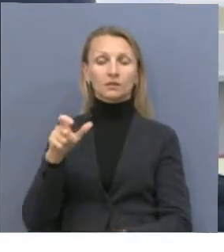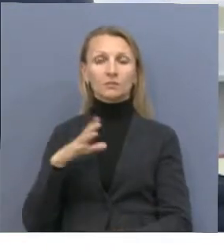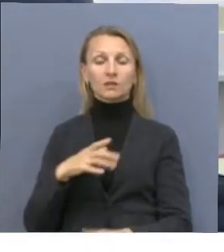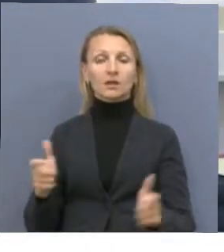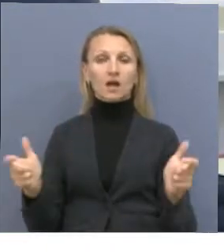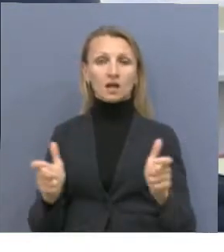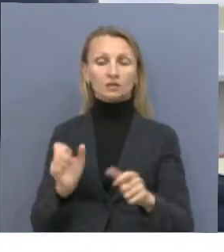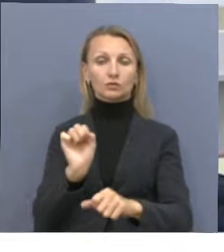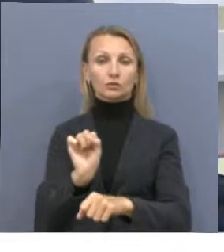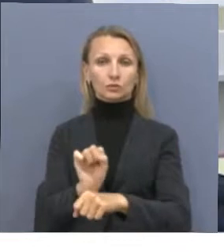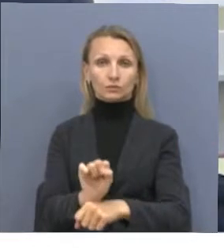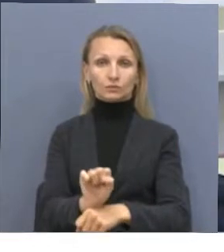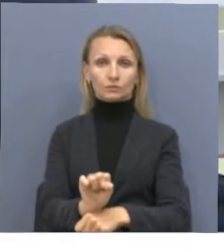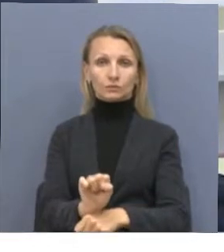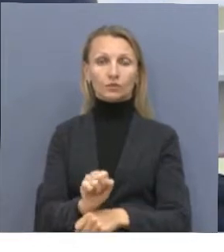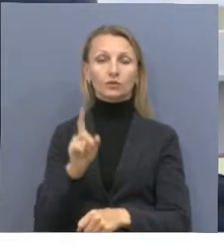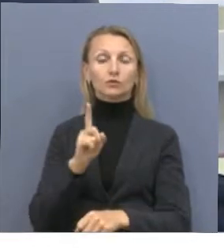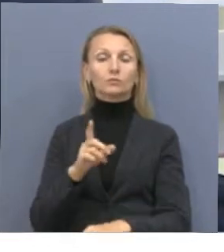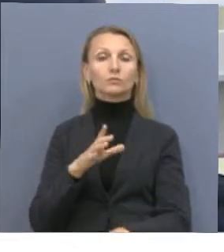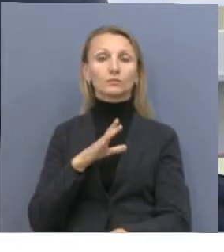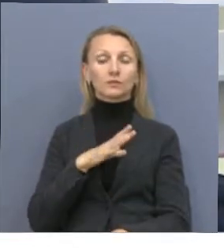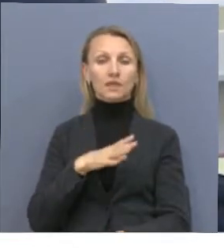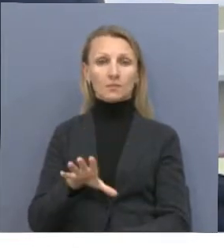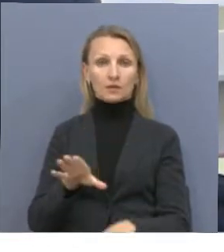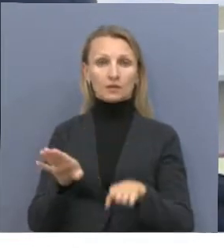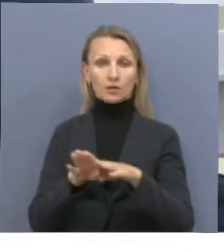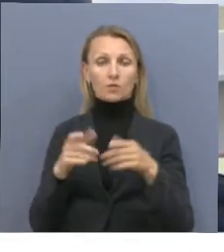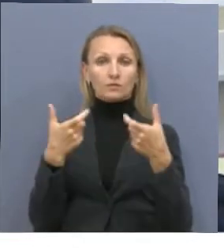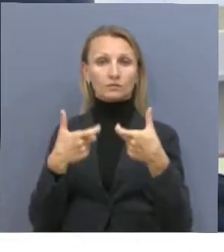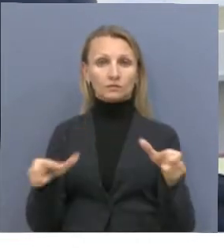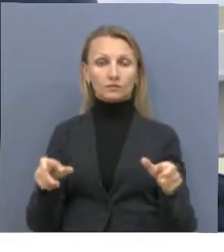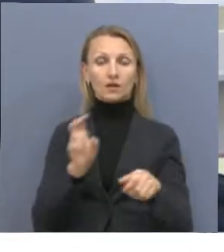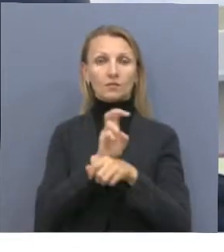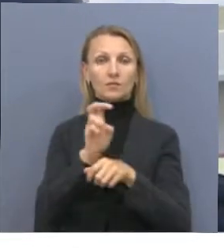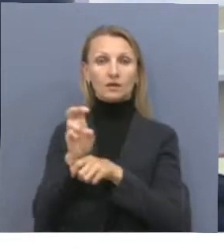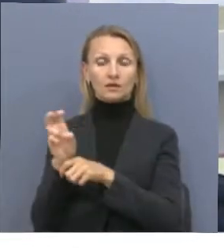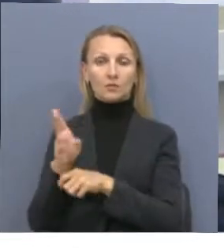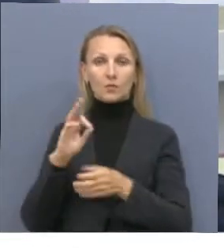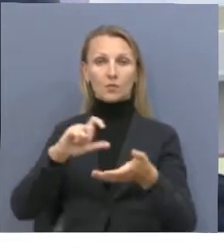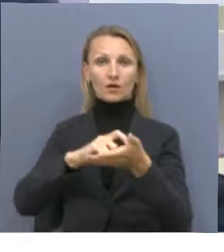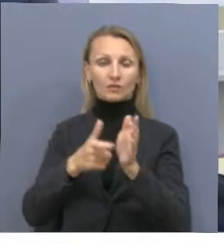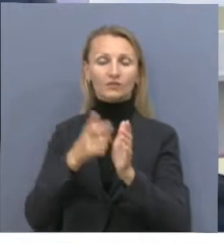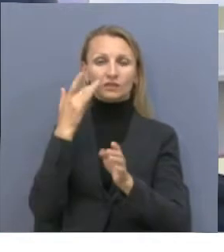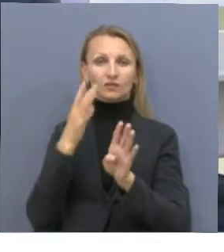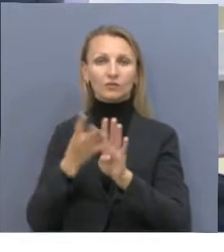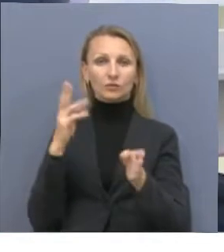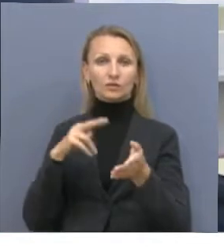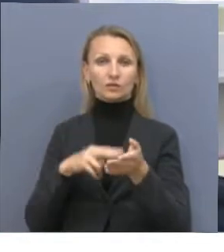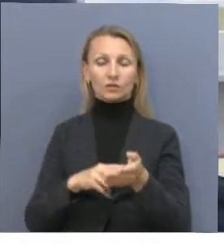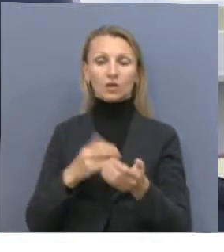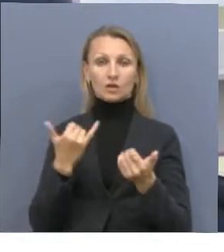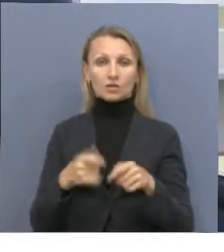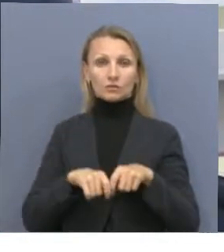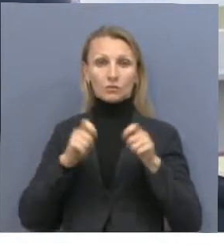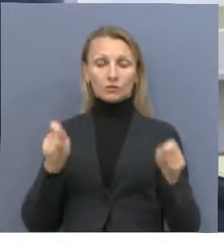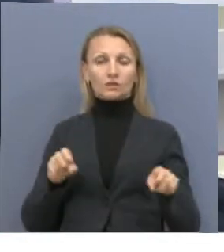на приостановке. И для того, чтобы исключить вот этих человеческих факторов, именно хождение по кабинетам, была создана информационная система для оперативного решения этих